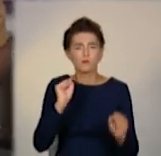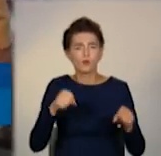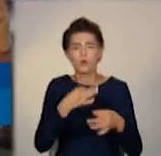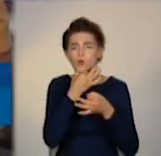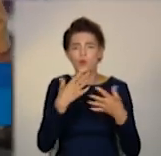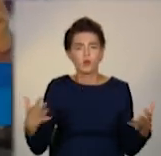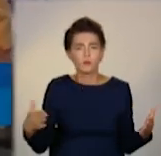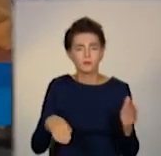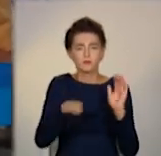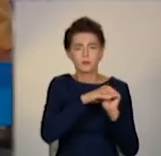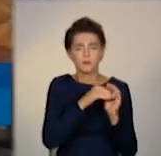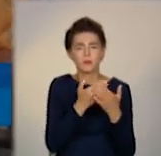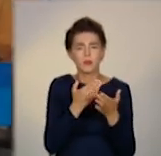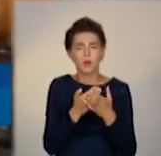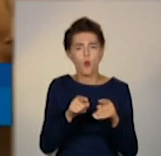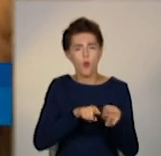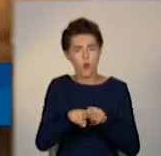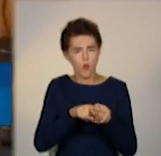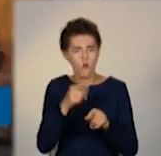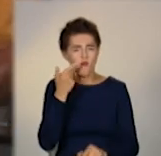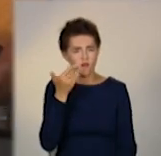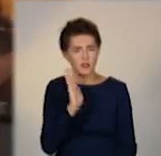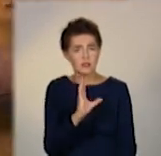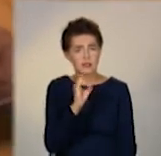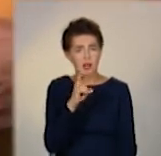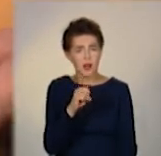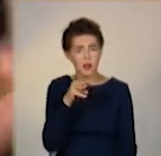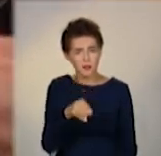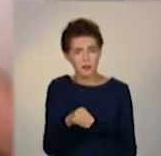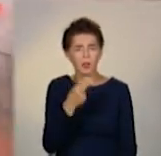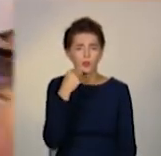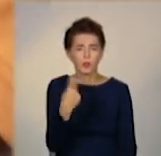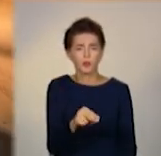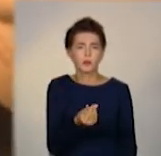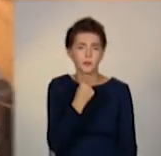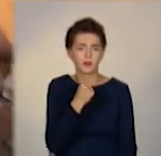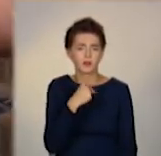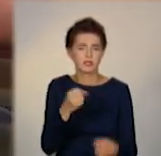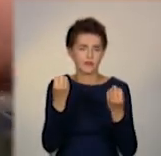рослинність. Однак, наприклад, огірки, які ми зазвичай додаємо до салатів, краще їсти свіжими.